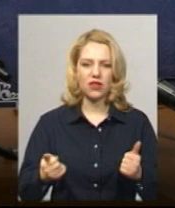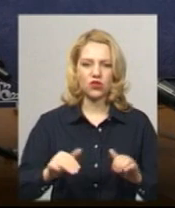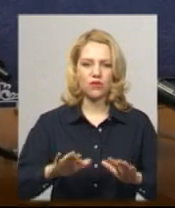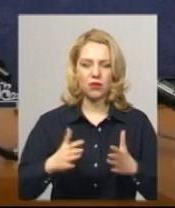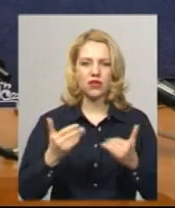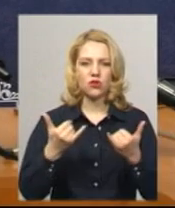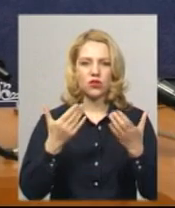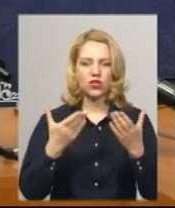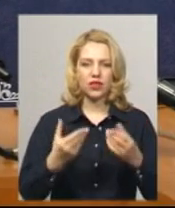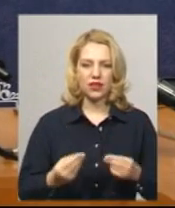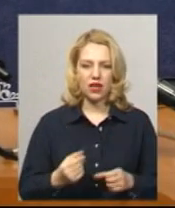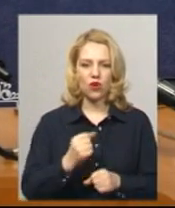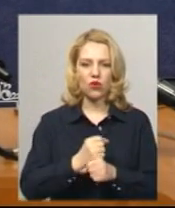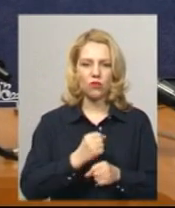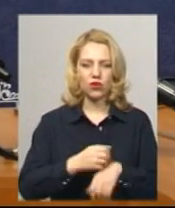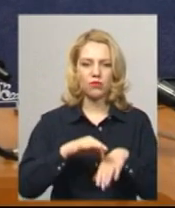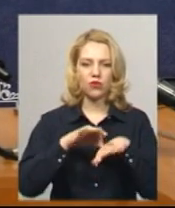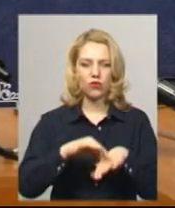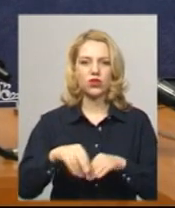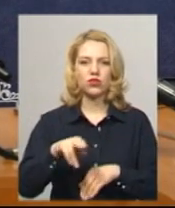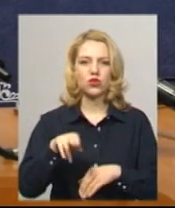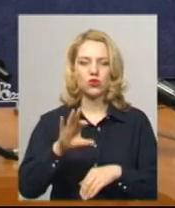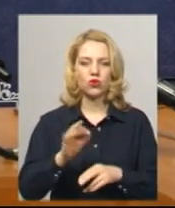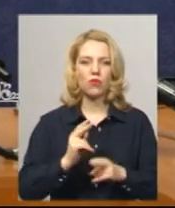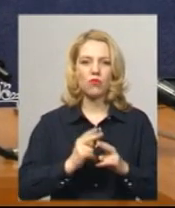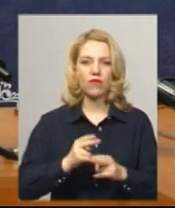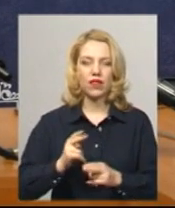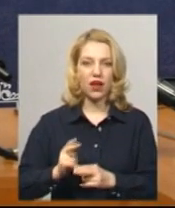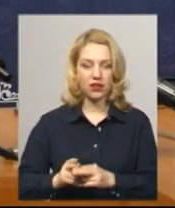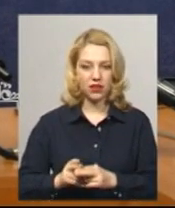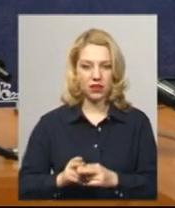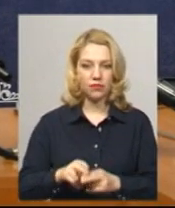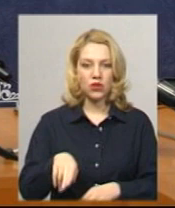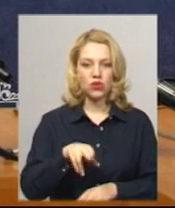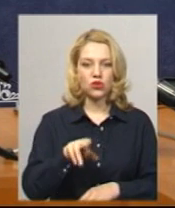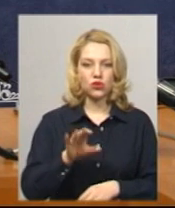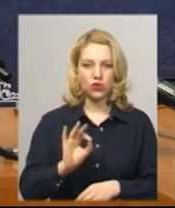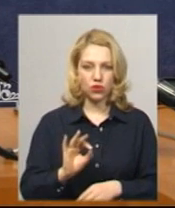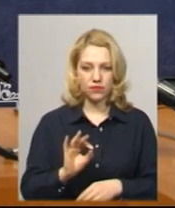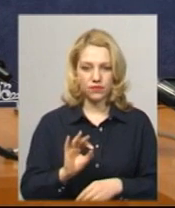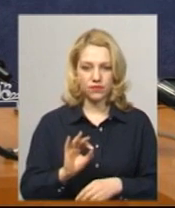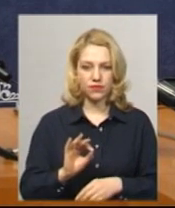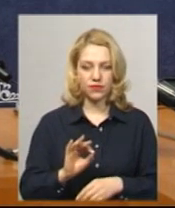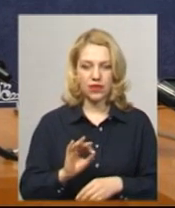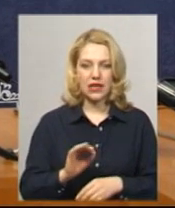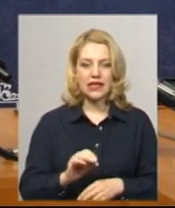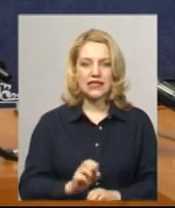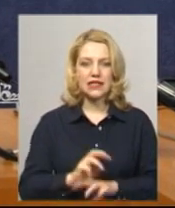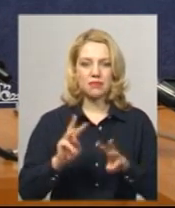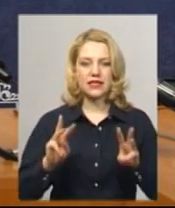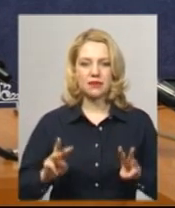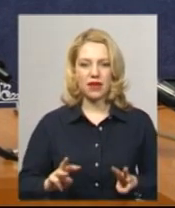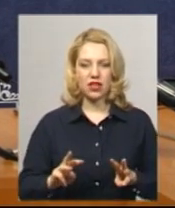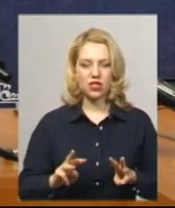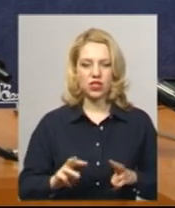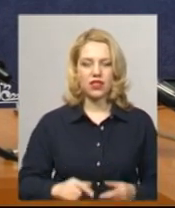сьогоднішній день робота проводиться щодо профілактики, щодо забезпечення